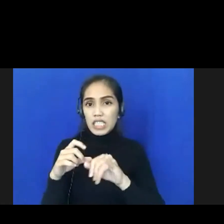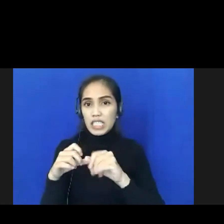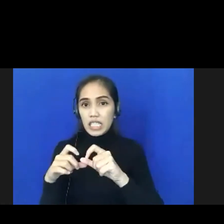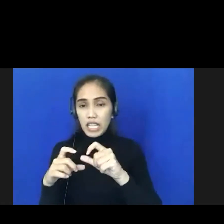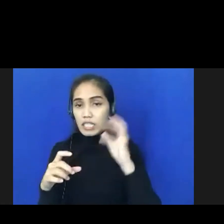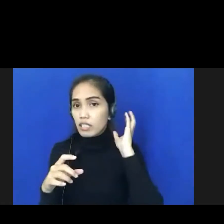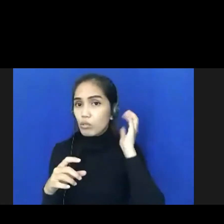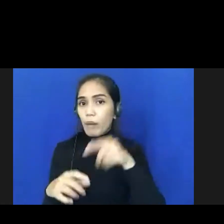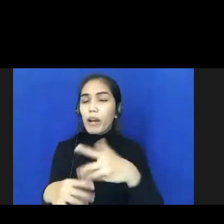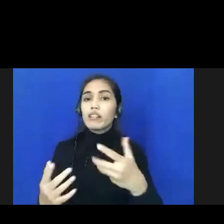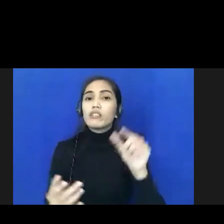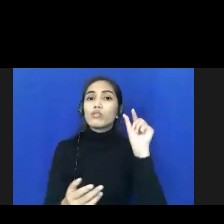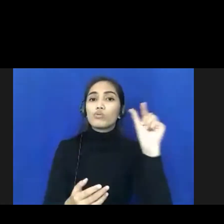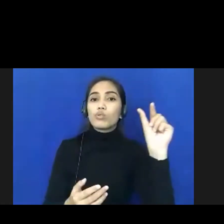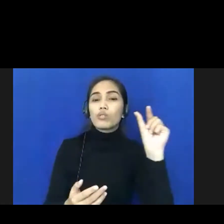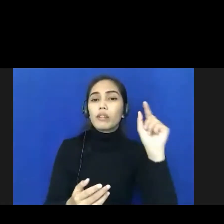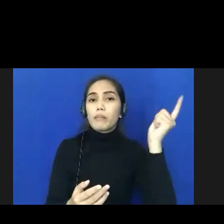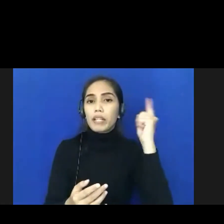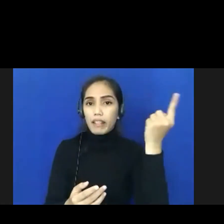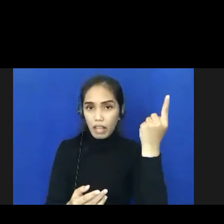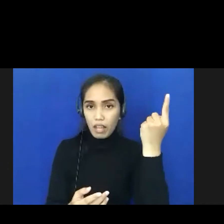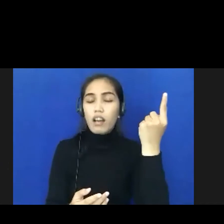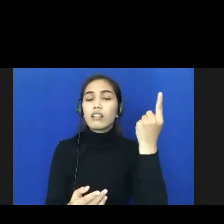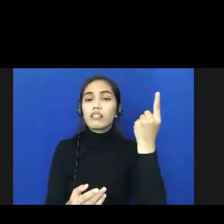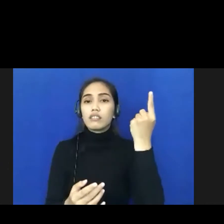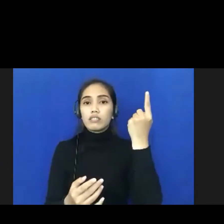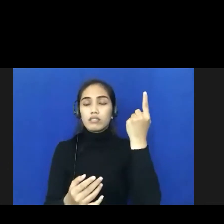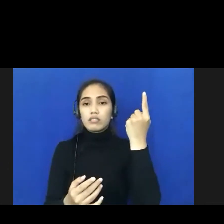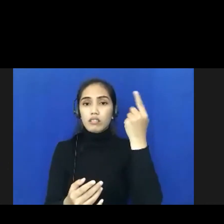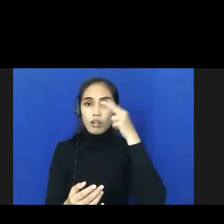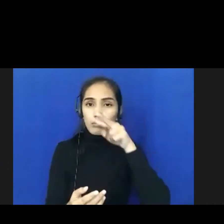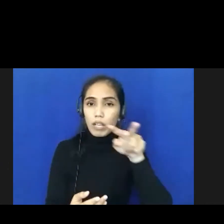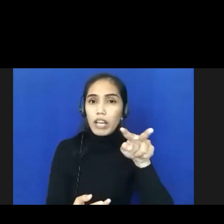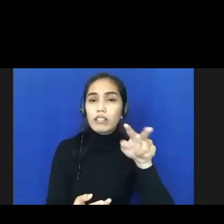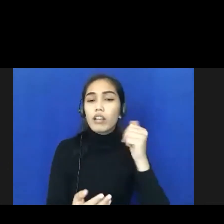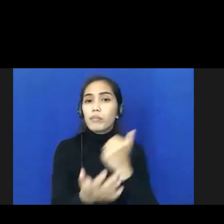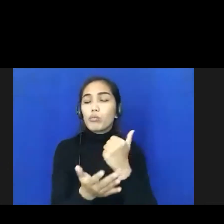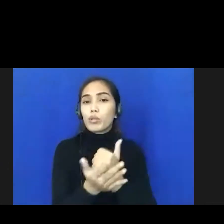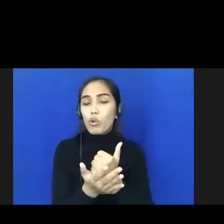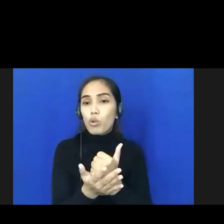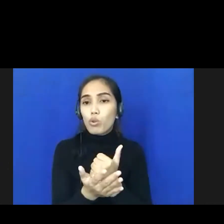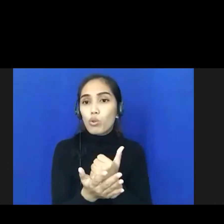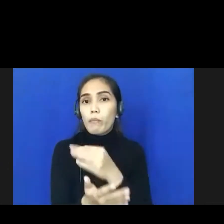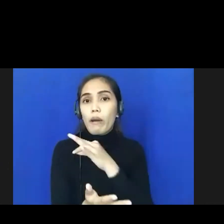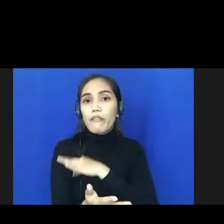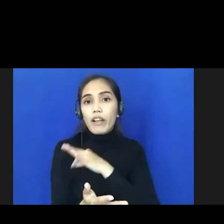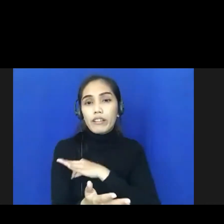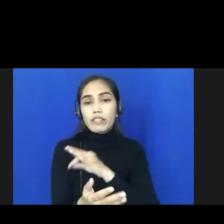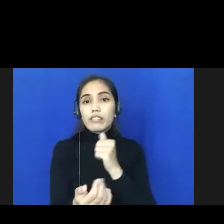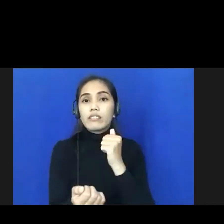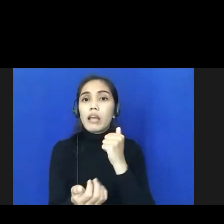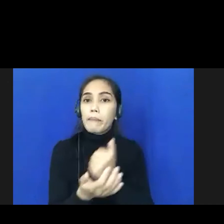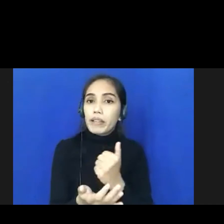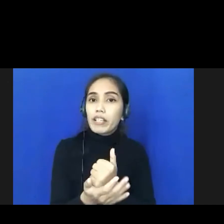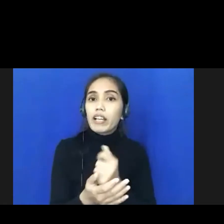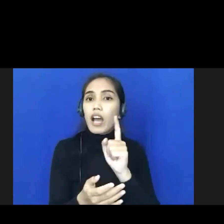yang menjadi kebijakan daripada pemerintah pusat ini menurut hemat kami itu sungguh-sungguh bermanfaat yang penting ya